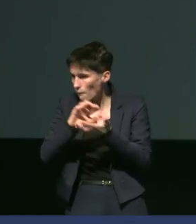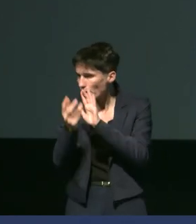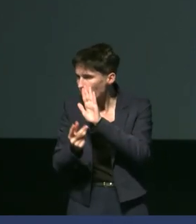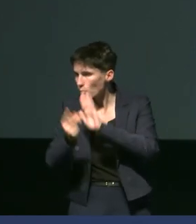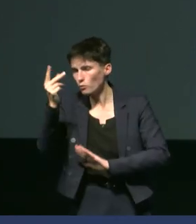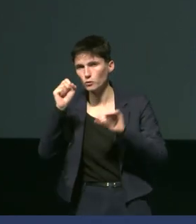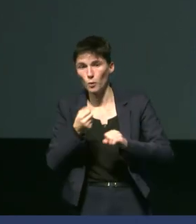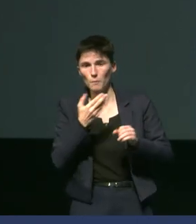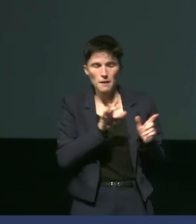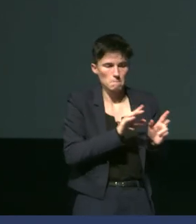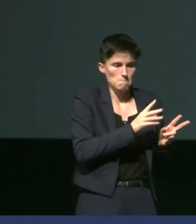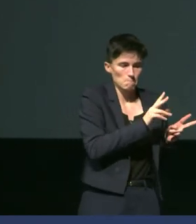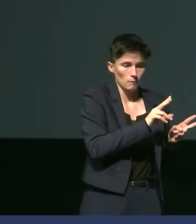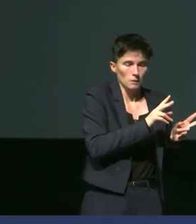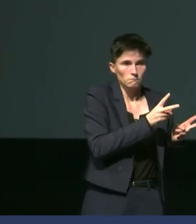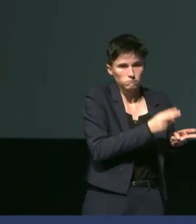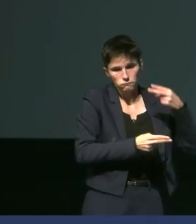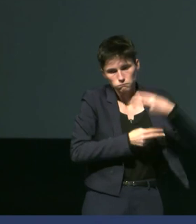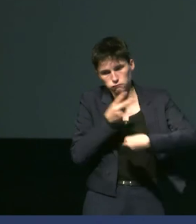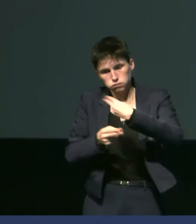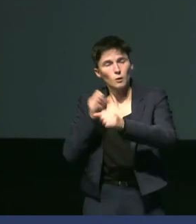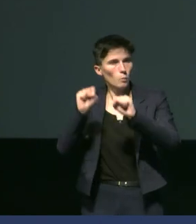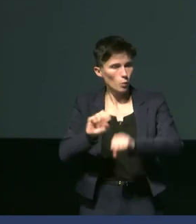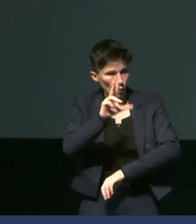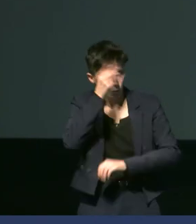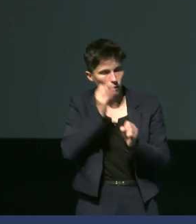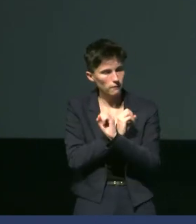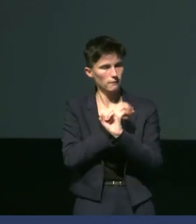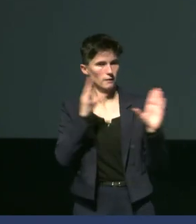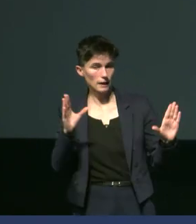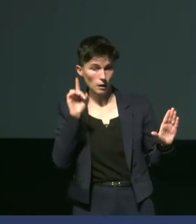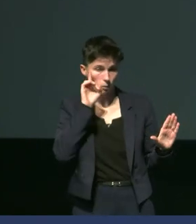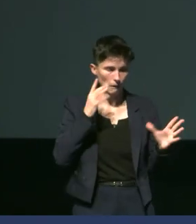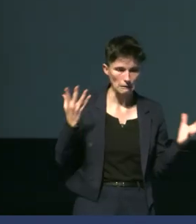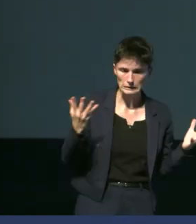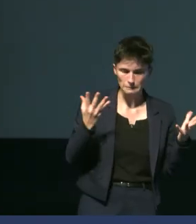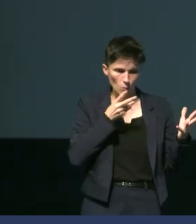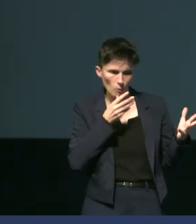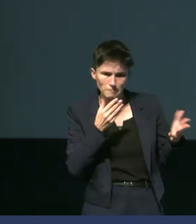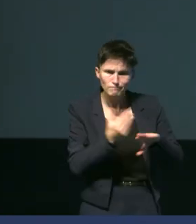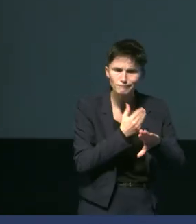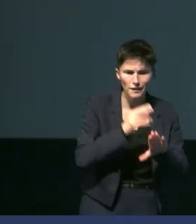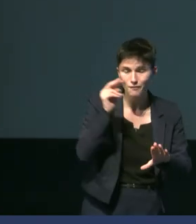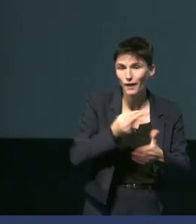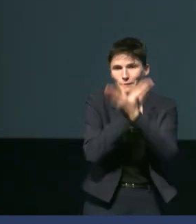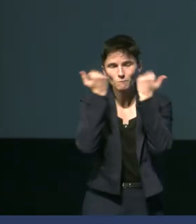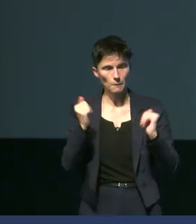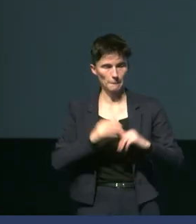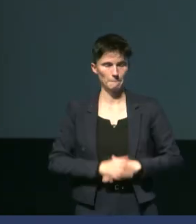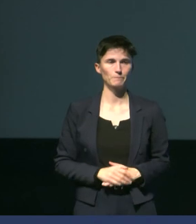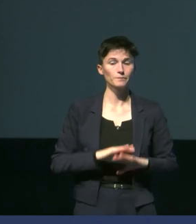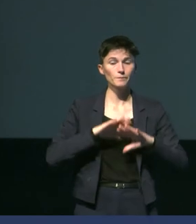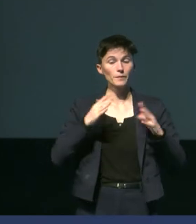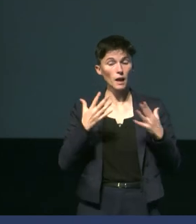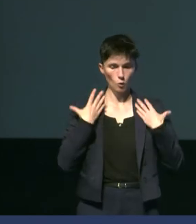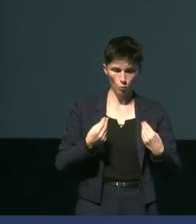'est vraiment de comprendre étape par étape parce que sinon, on ne voit pas trop ce qui se passe et on a du mal à discerner ce qui se passe. Alors, la mue chez